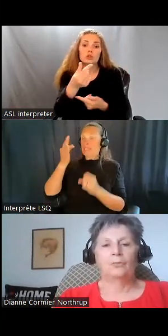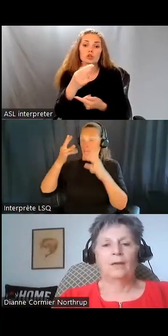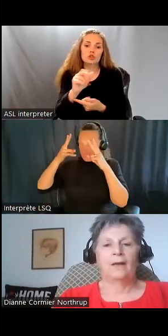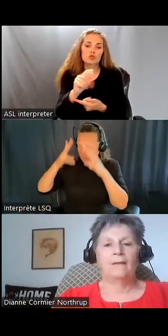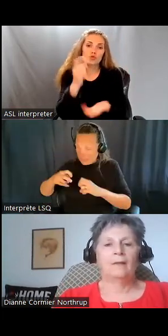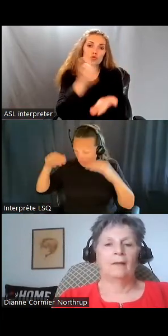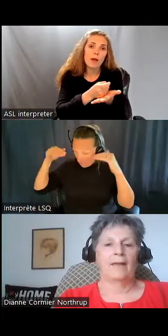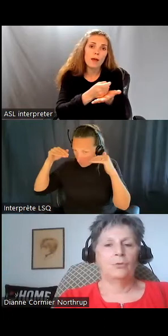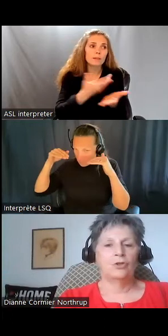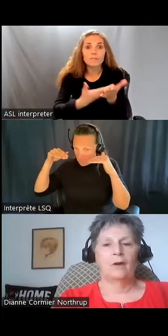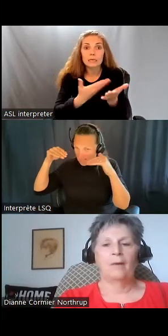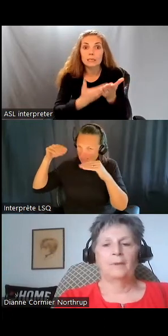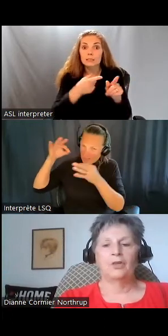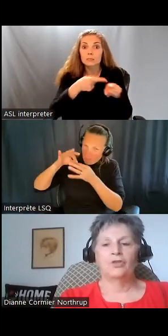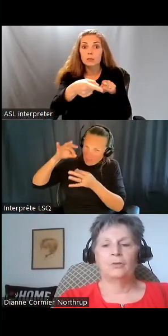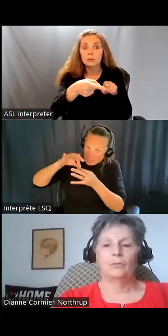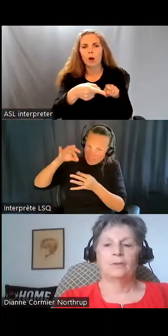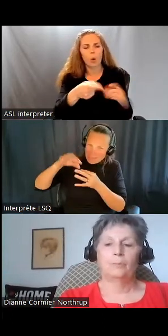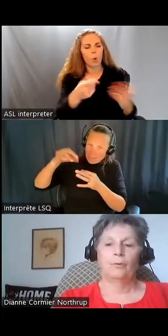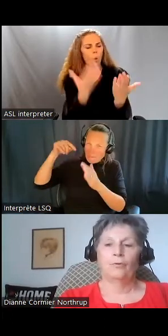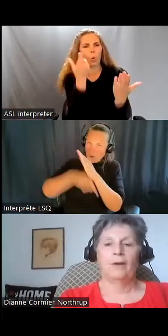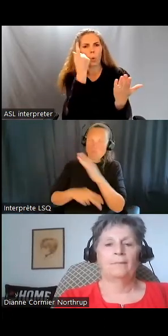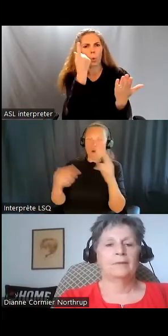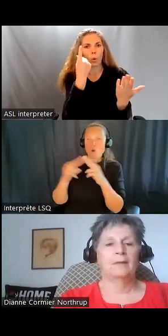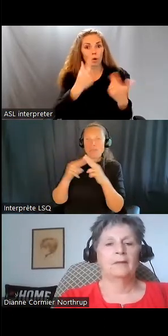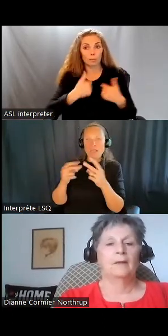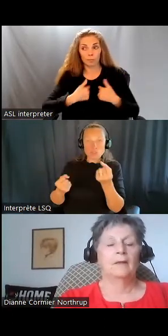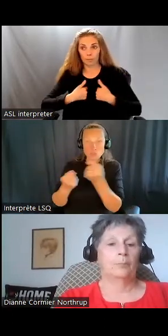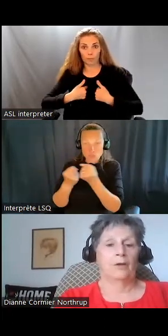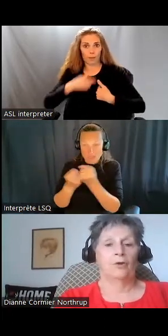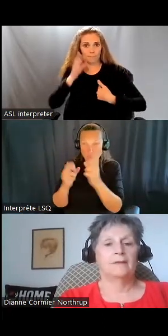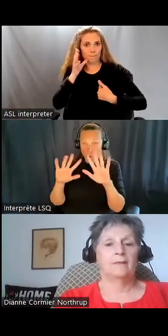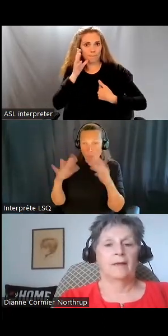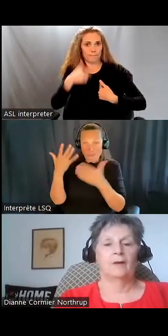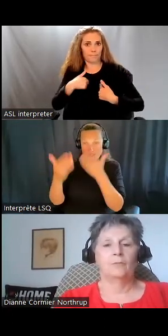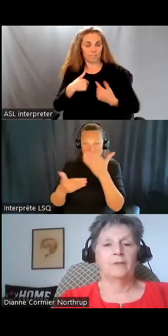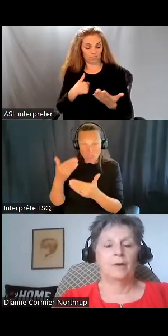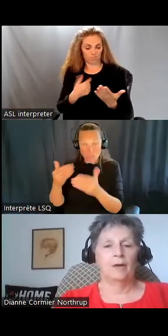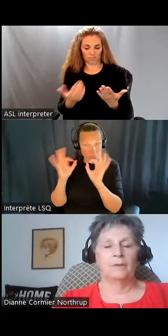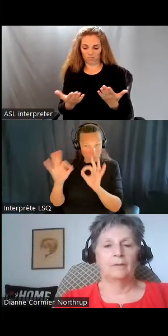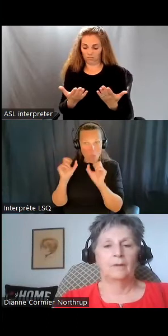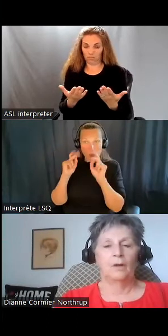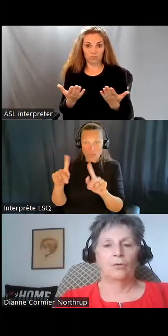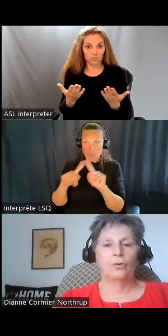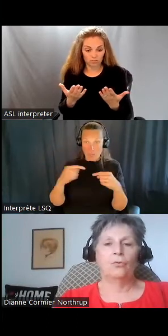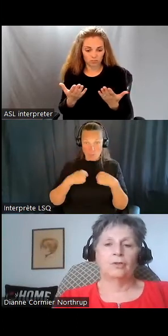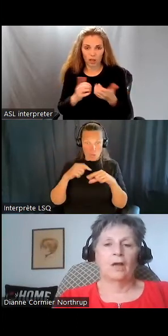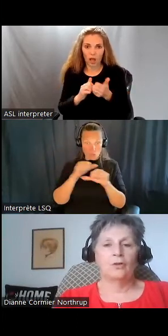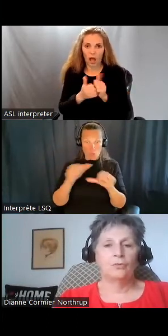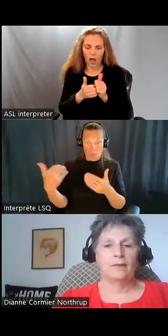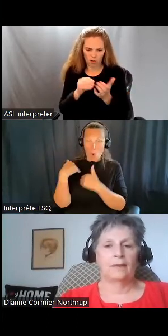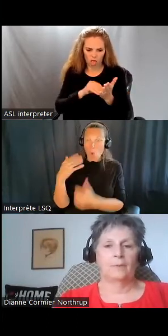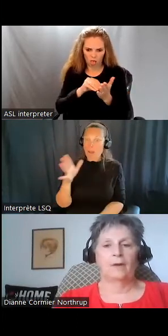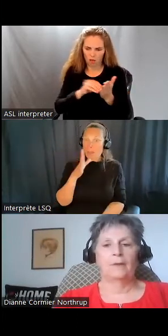que maman, je n'avais pas je n'avais aucune idée de la manière d'écrire les demandes pour